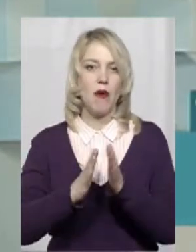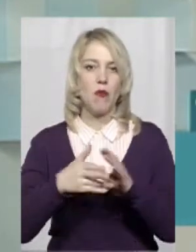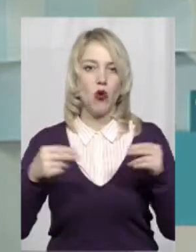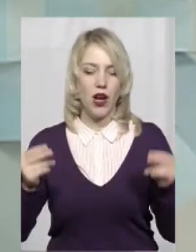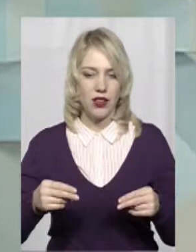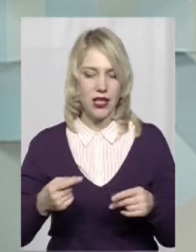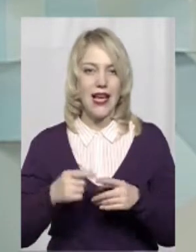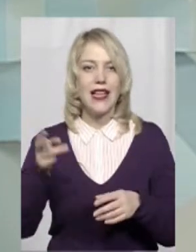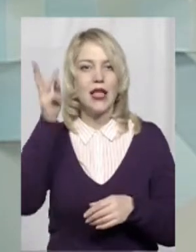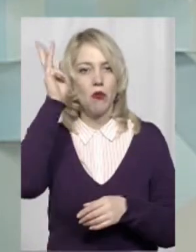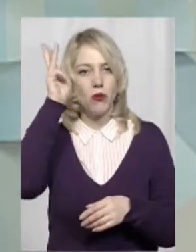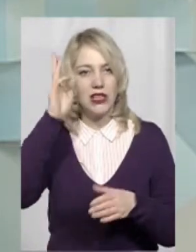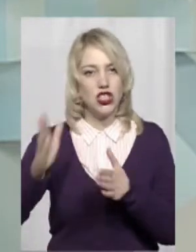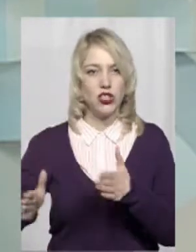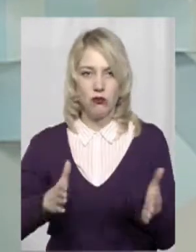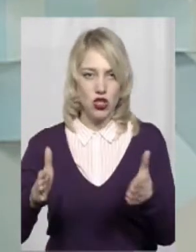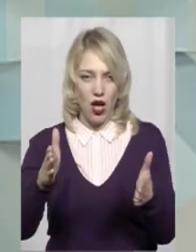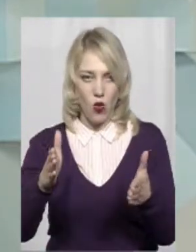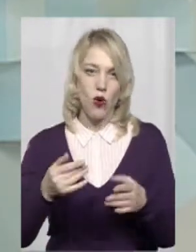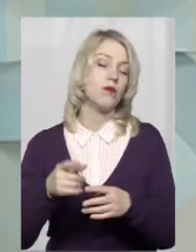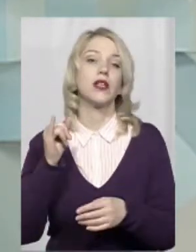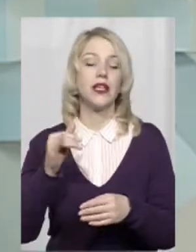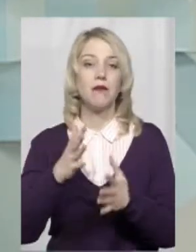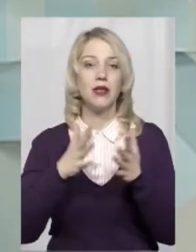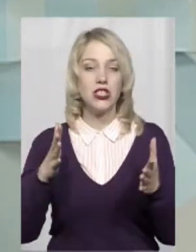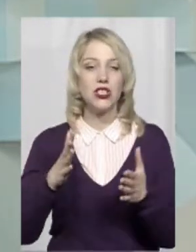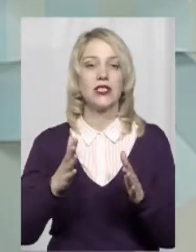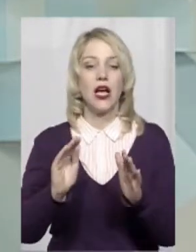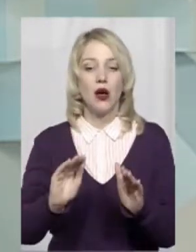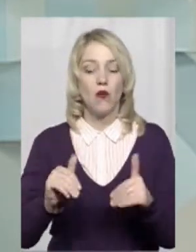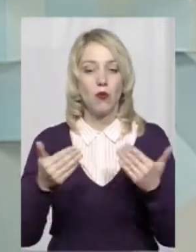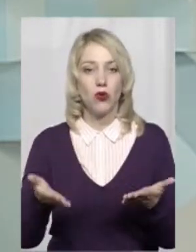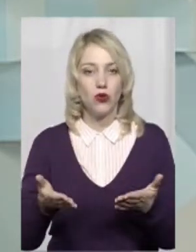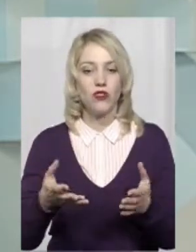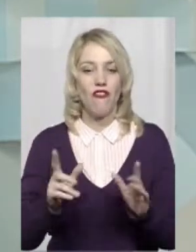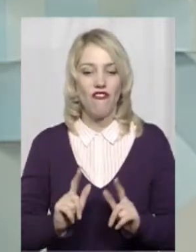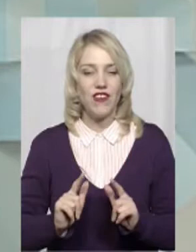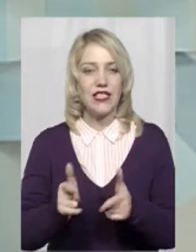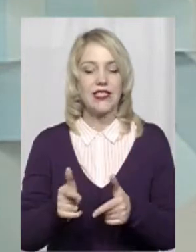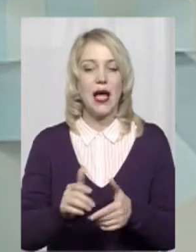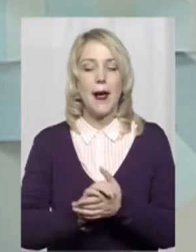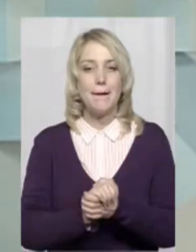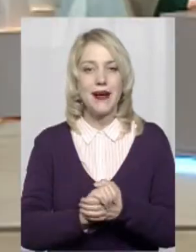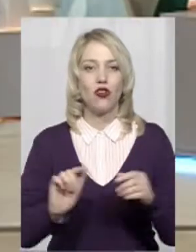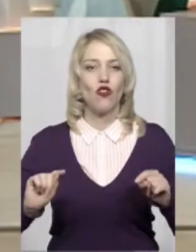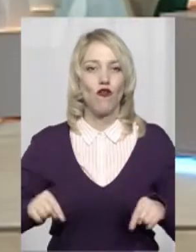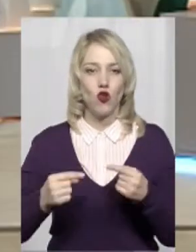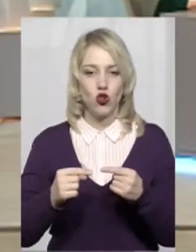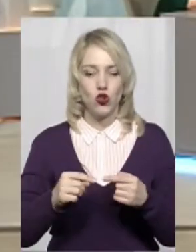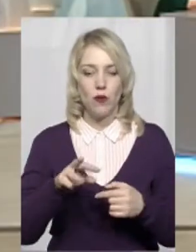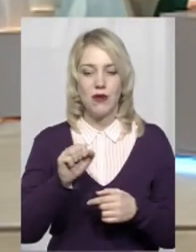питання. Діючий президент пропонує миротворчу місію вести з ООН, а цікаво, кандидат Вілкул